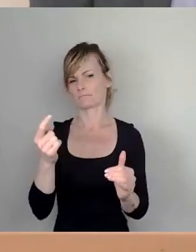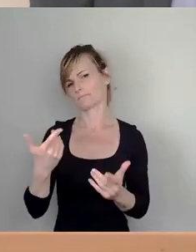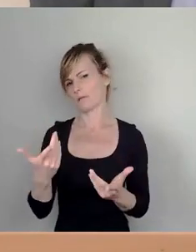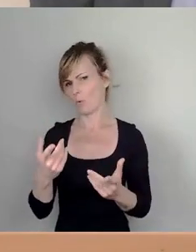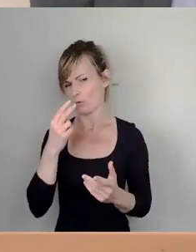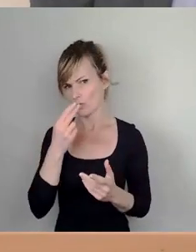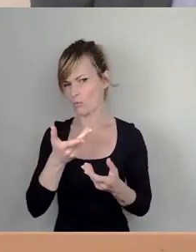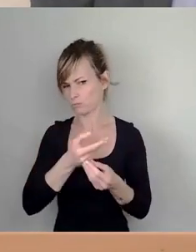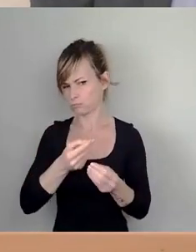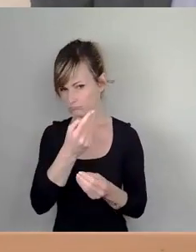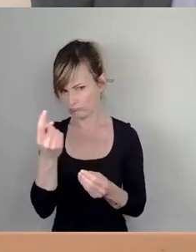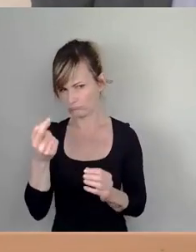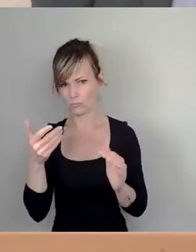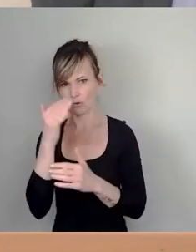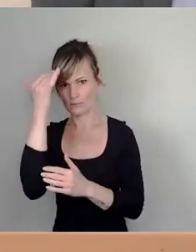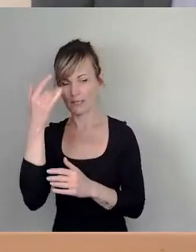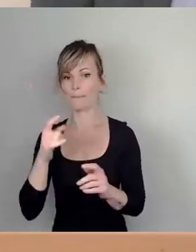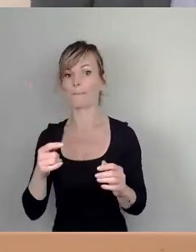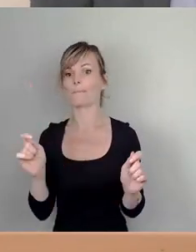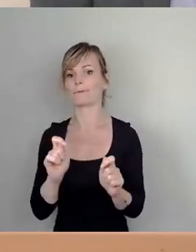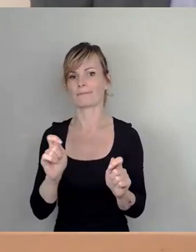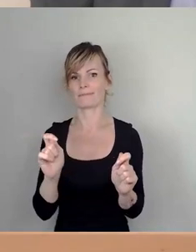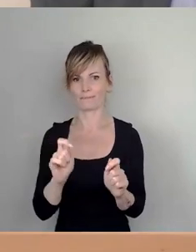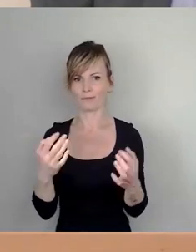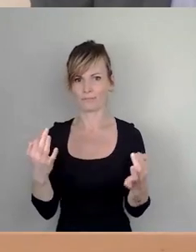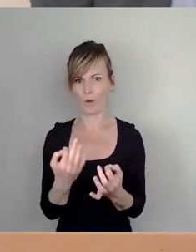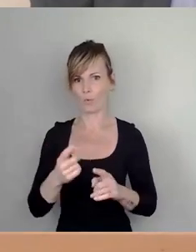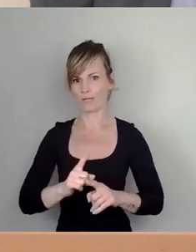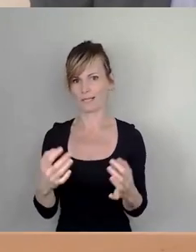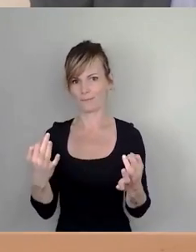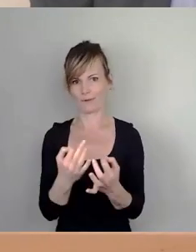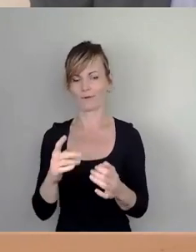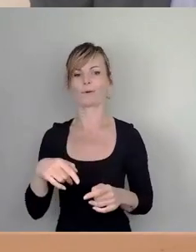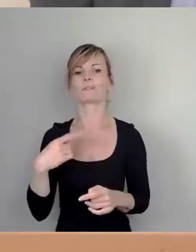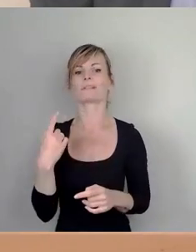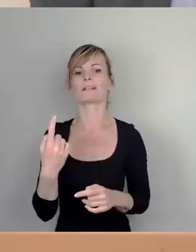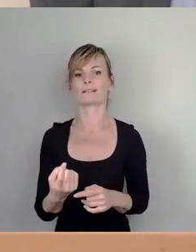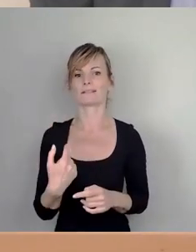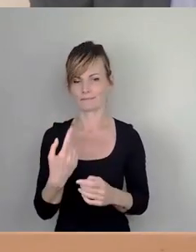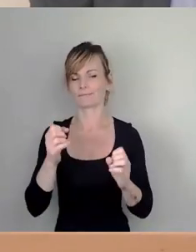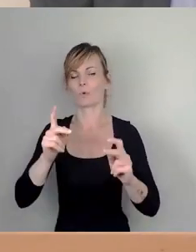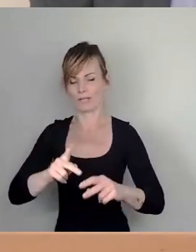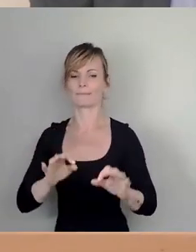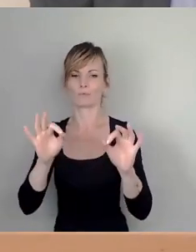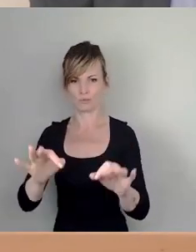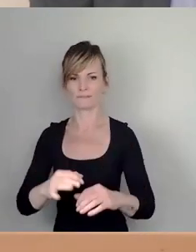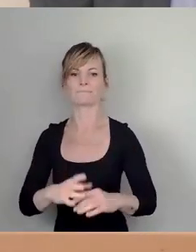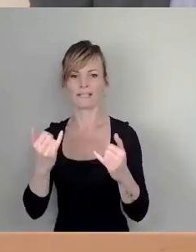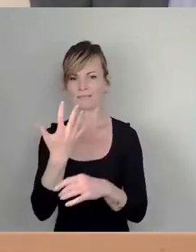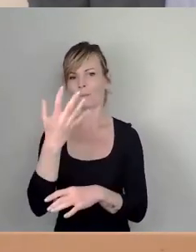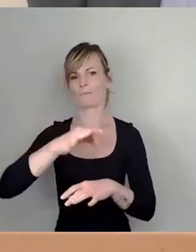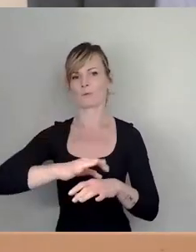zu überlegen, ob wir heute eine Pause brauchen oder nicht. Und dann wird man dann... Okay. Gut, dann machen wir jetzt fünf Minuten Auszeit